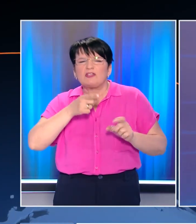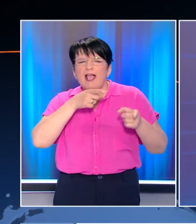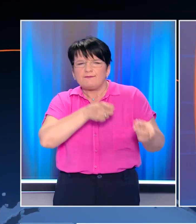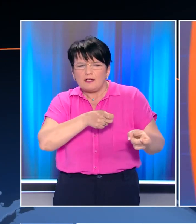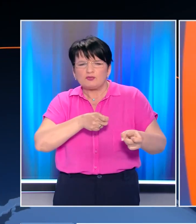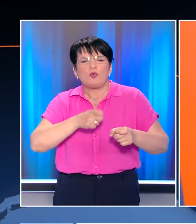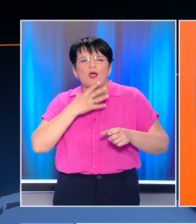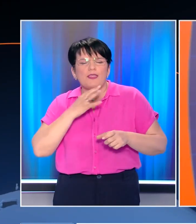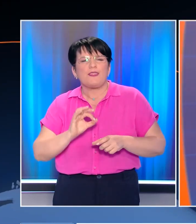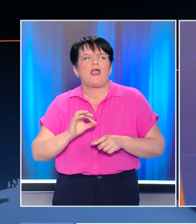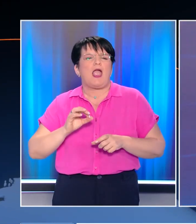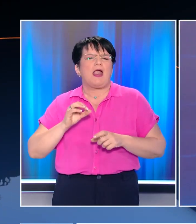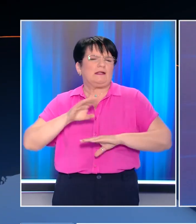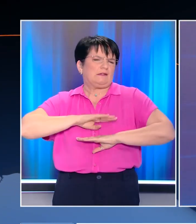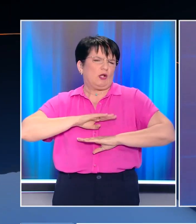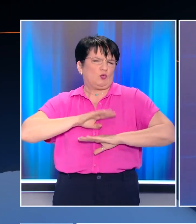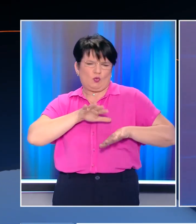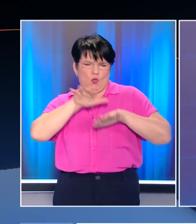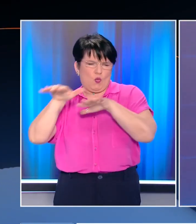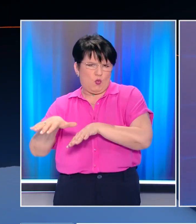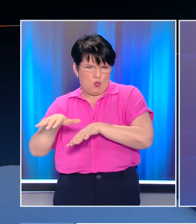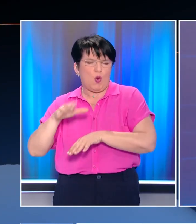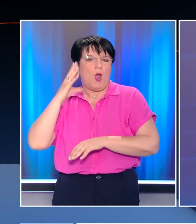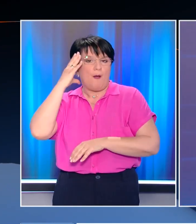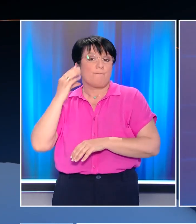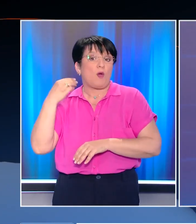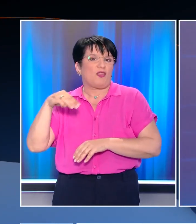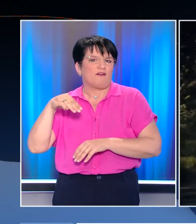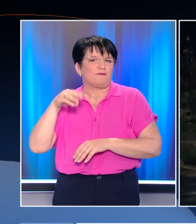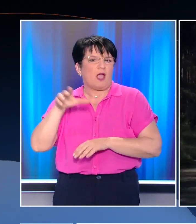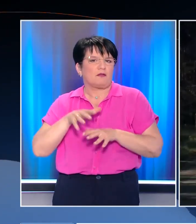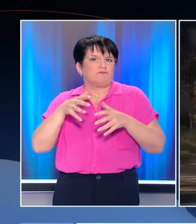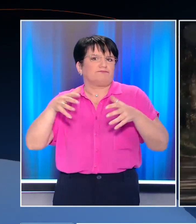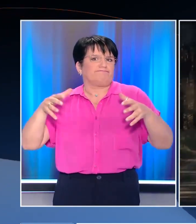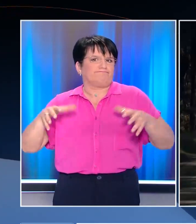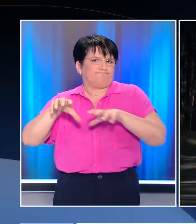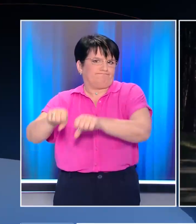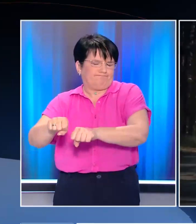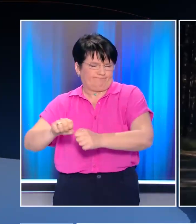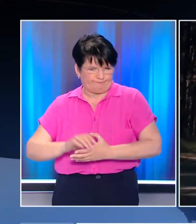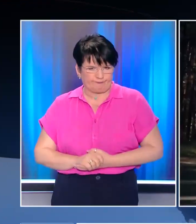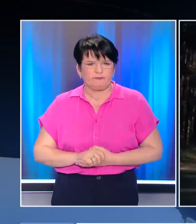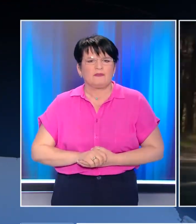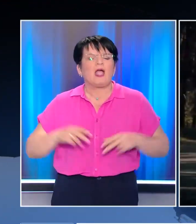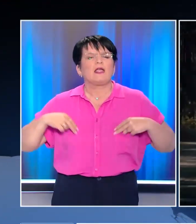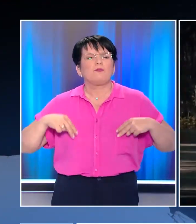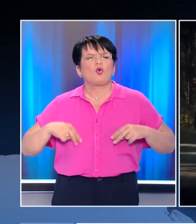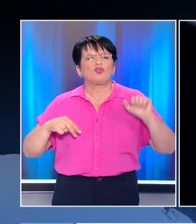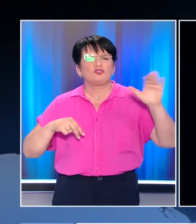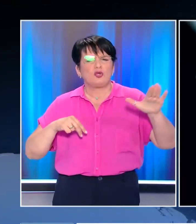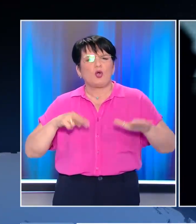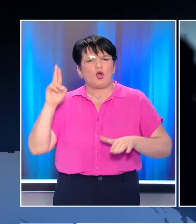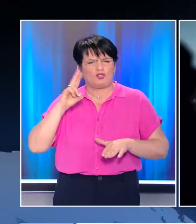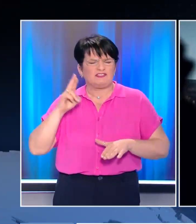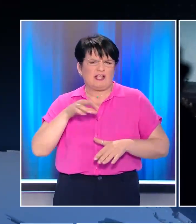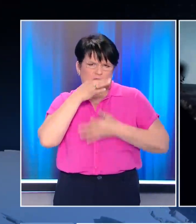επέκταση της ρωσικής στρατιωτικής επιχείρησης και στη Μολδαβία. Οι αναφορές του Σεργέη Λαυρόφ σε έναν ενδεχόμενο πυρηνικό